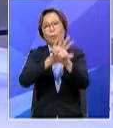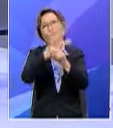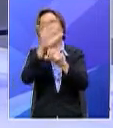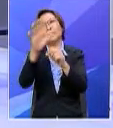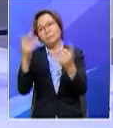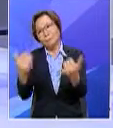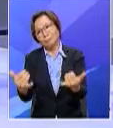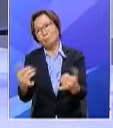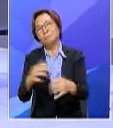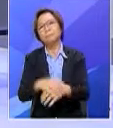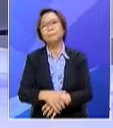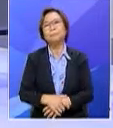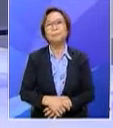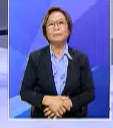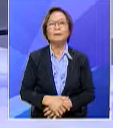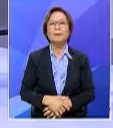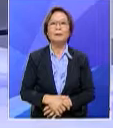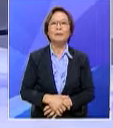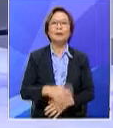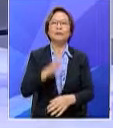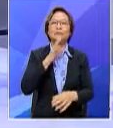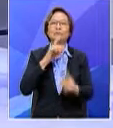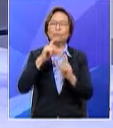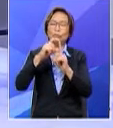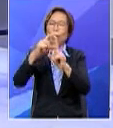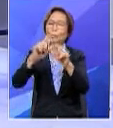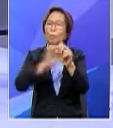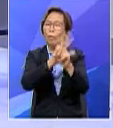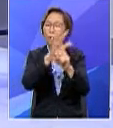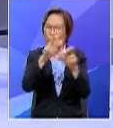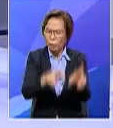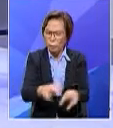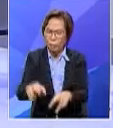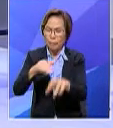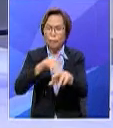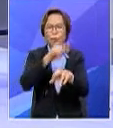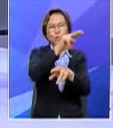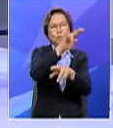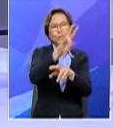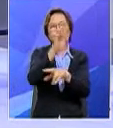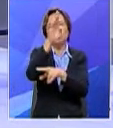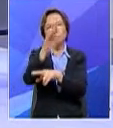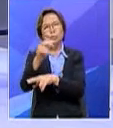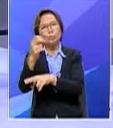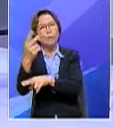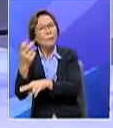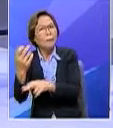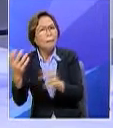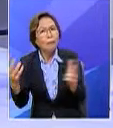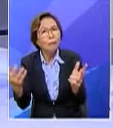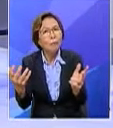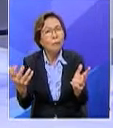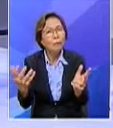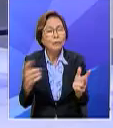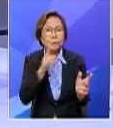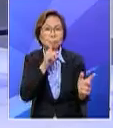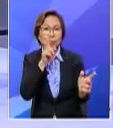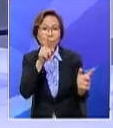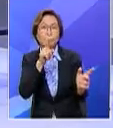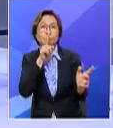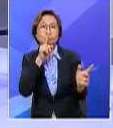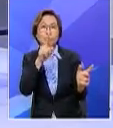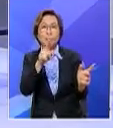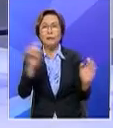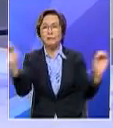dan sebut pasal COVID pun rancangan pada 27 hari bulan itu sebenarnya